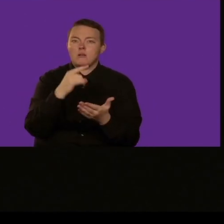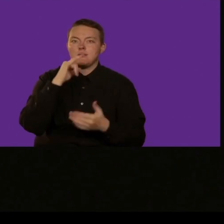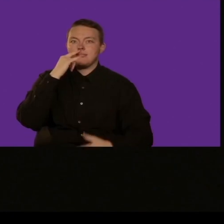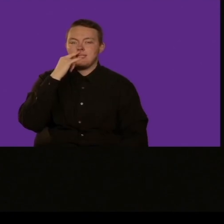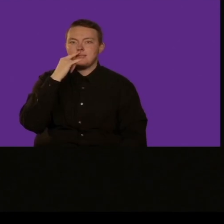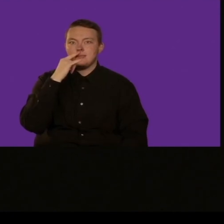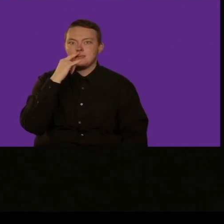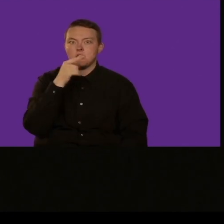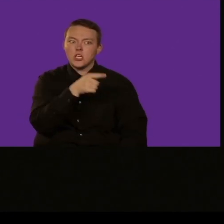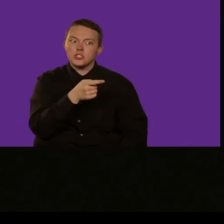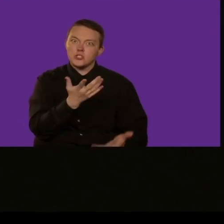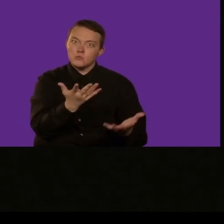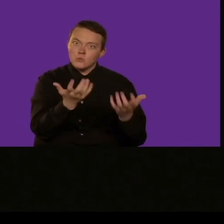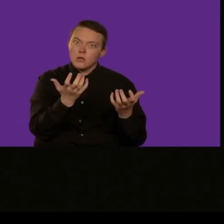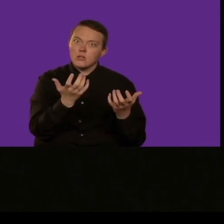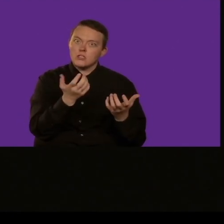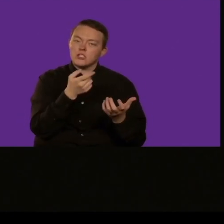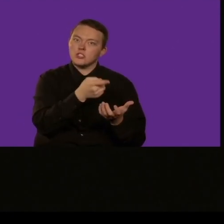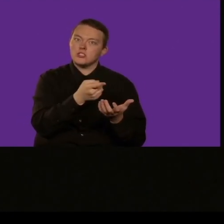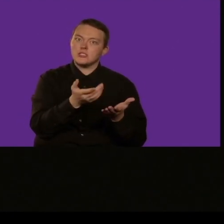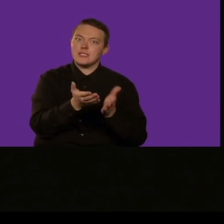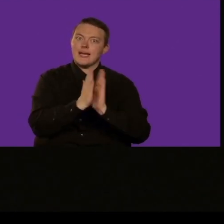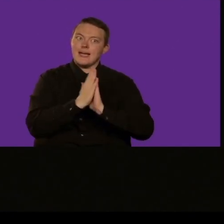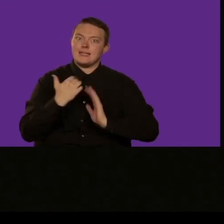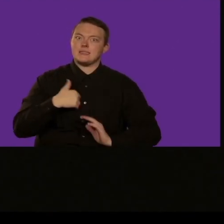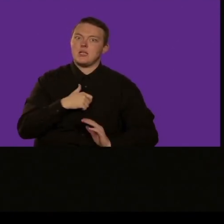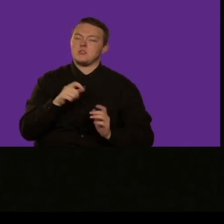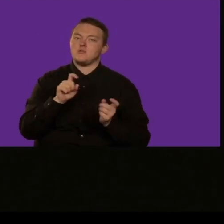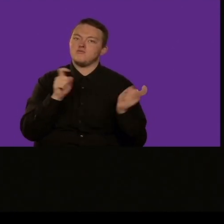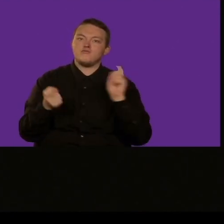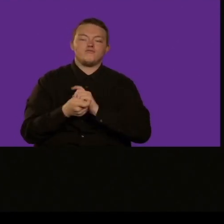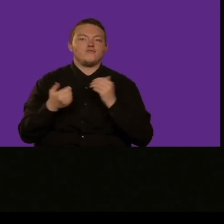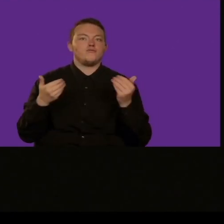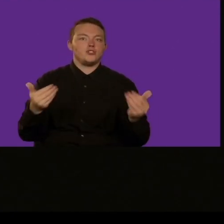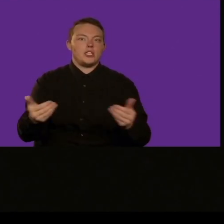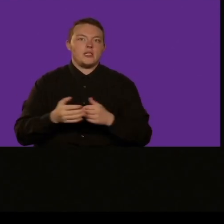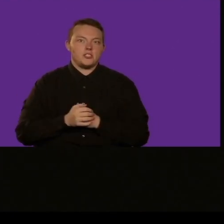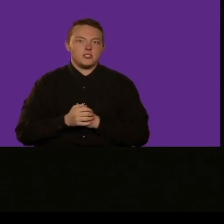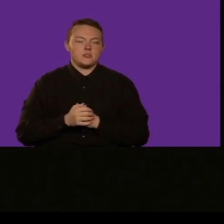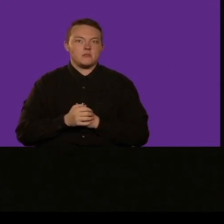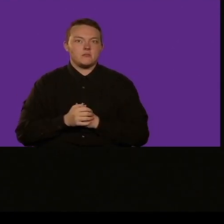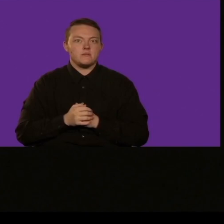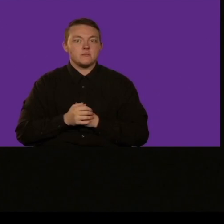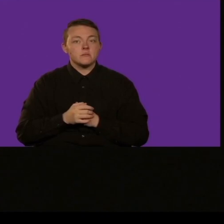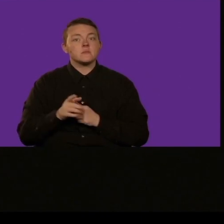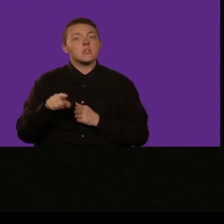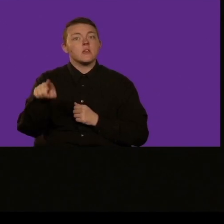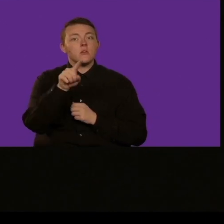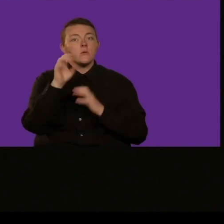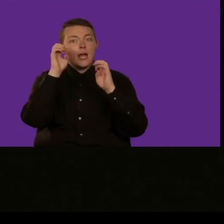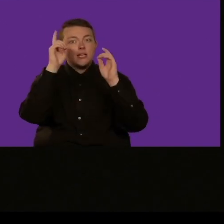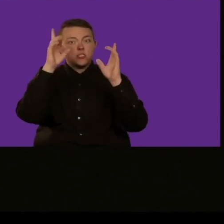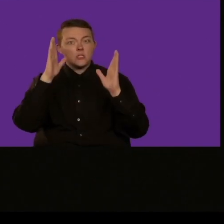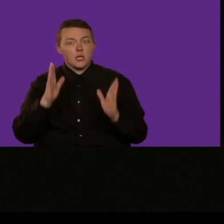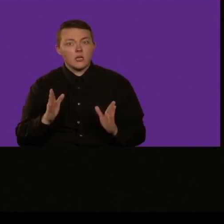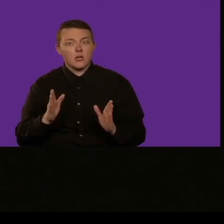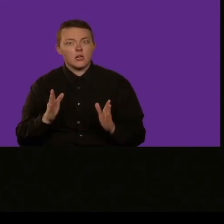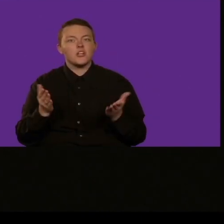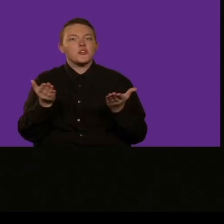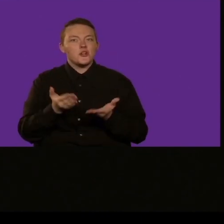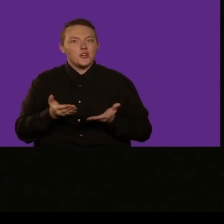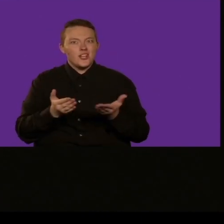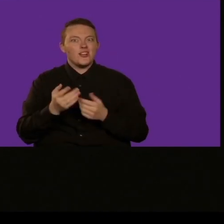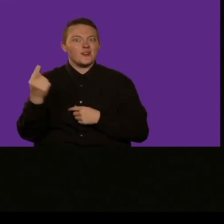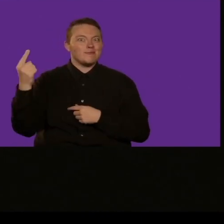di imparare. E' importante affinché i bambini sentano la passione, e sviluppino le proprie abilità per andare